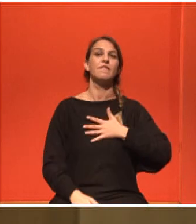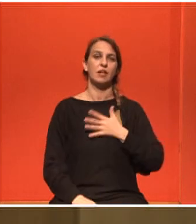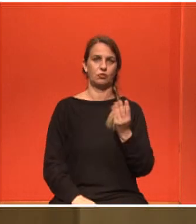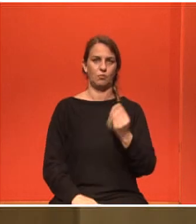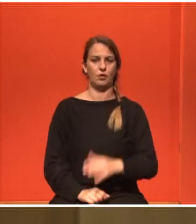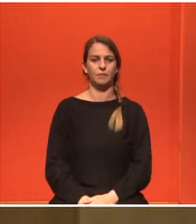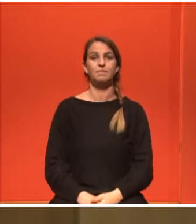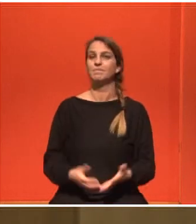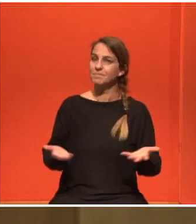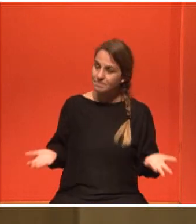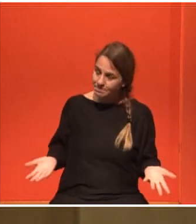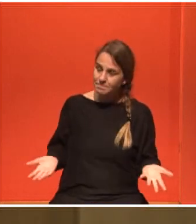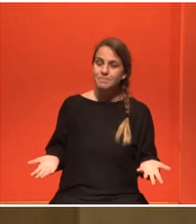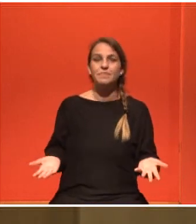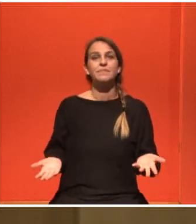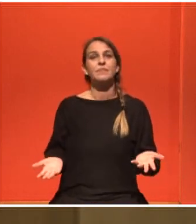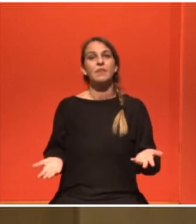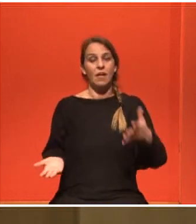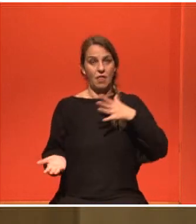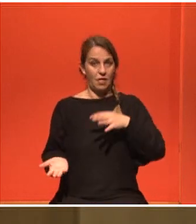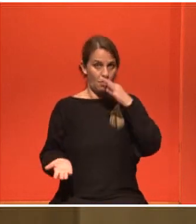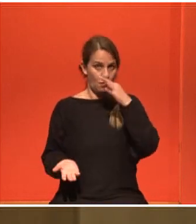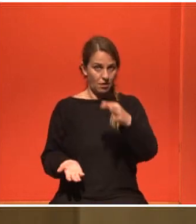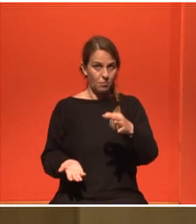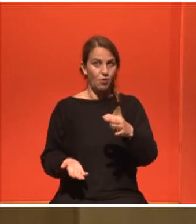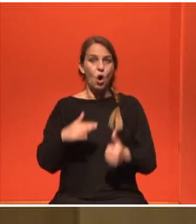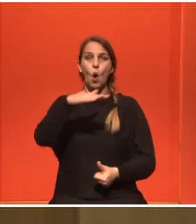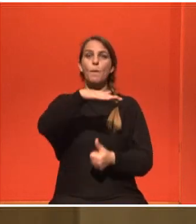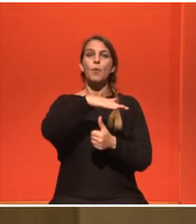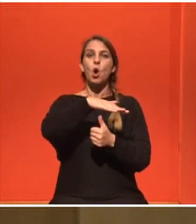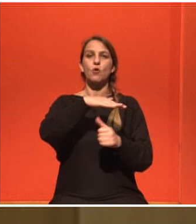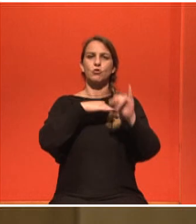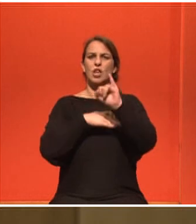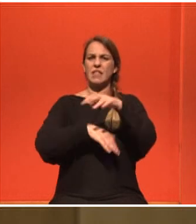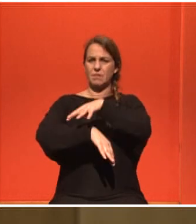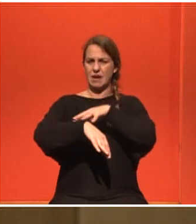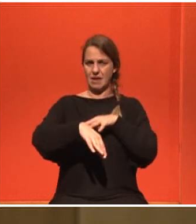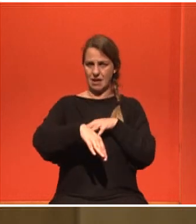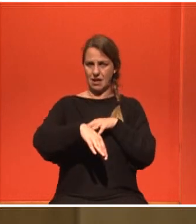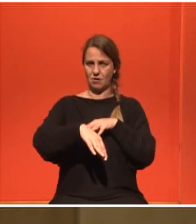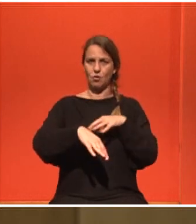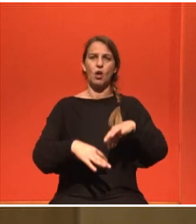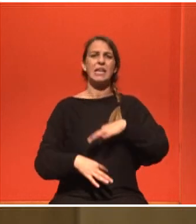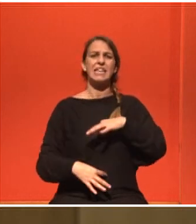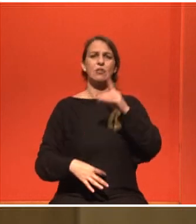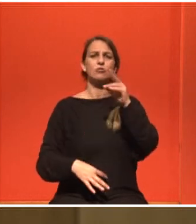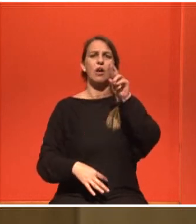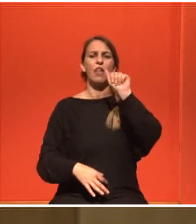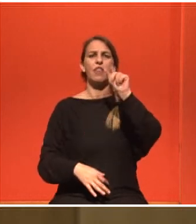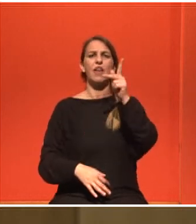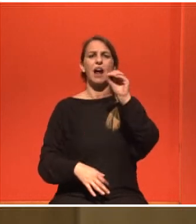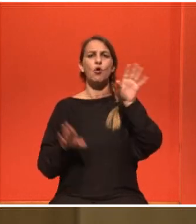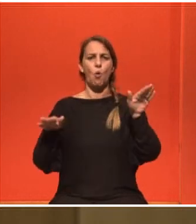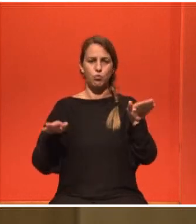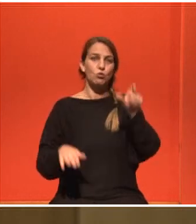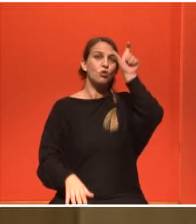Ευχαριστούμε. Εδώ να τονίσω το μήνυμα και μότο του Πρόεδρου του Ιδρύματος Σταύρου Νιάρχου του κυρίου Αντρέα Δρακόπουλου που πάντα